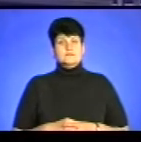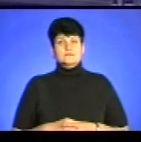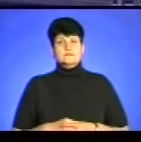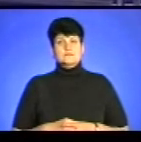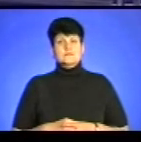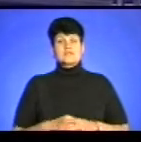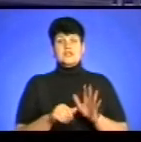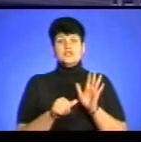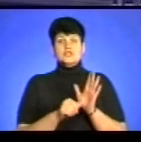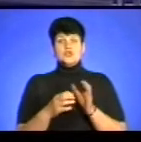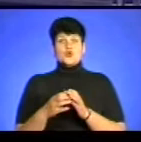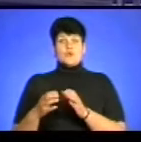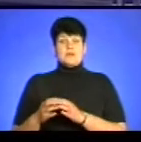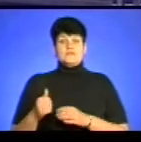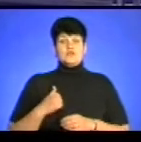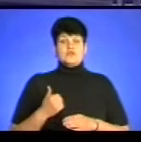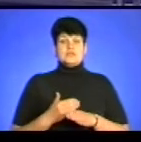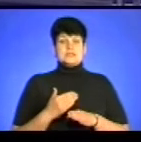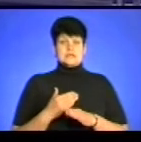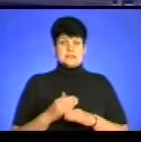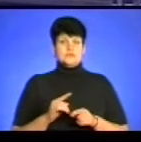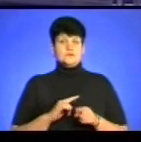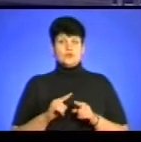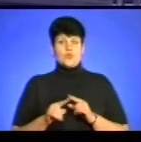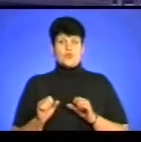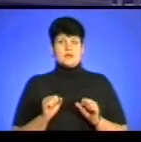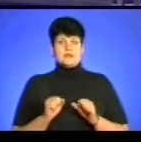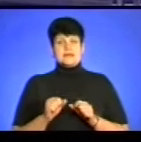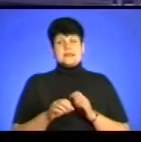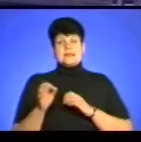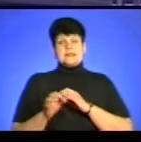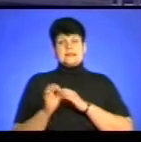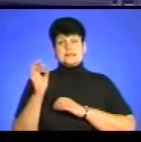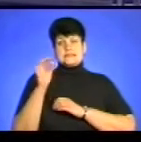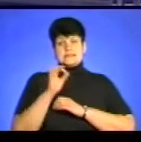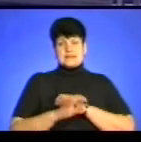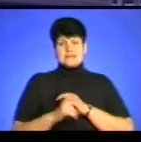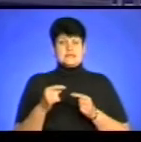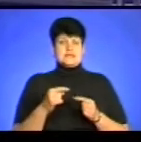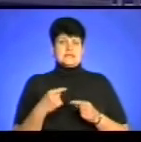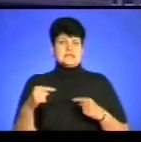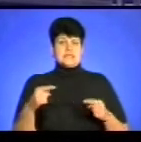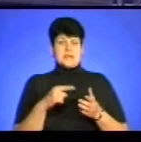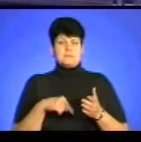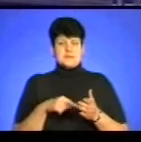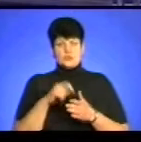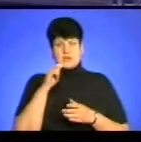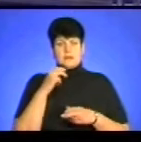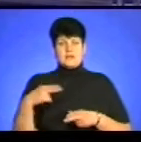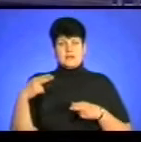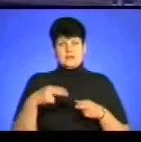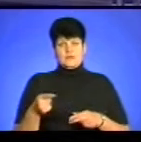Шість команд військових частин ОКЗ із різних міст України приїхали до Тернополя на змагання із кросфіту.